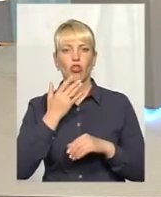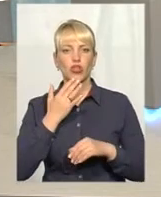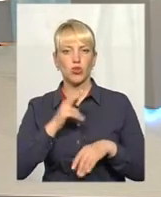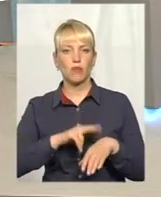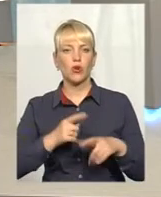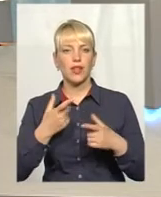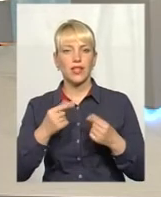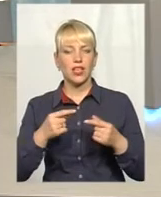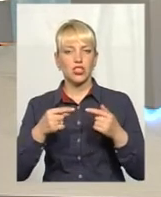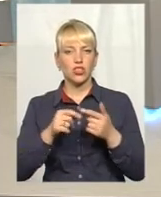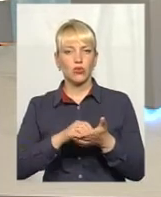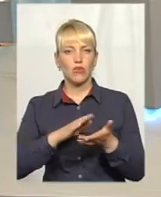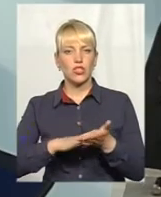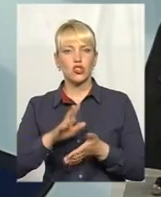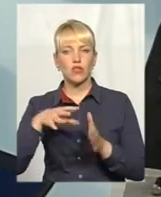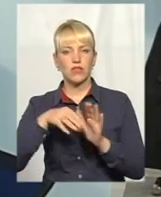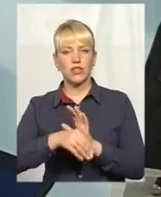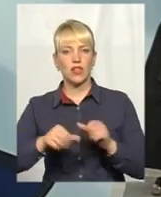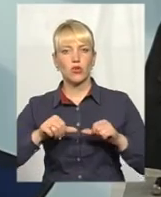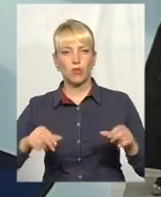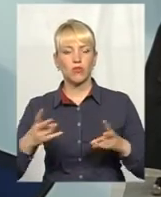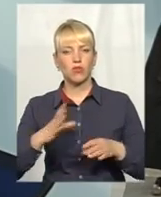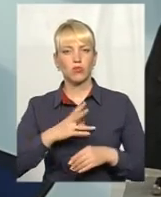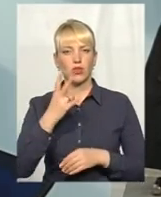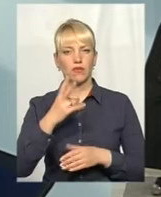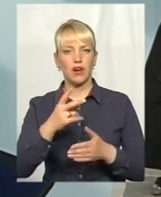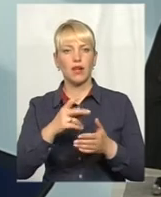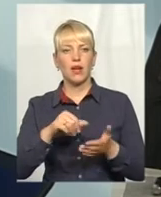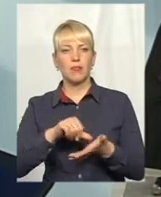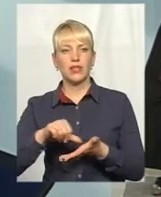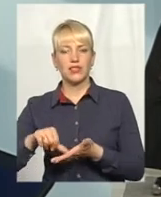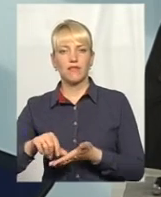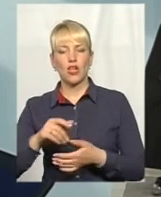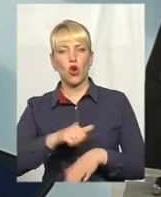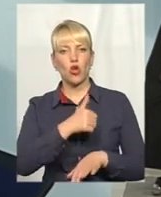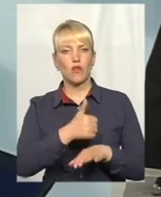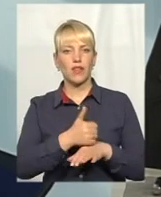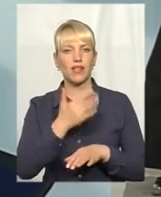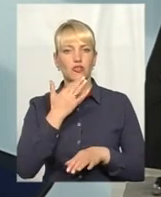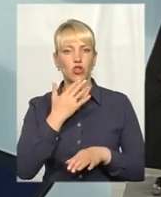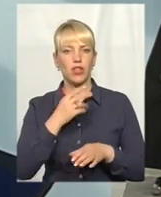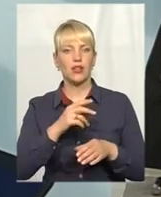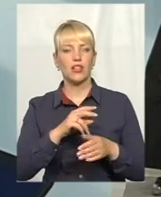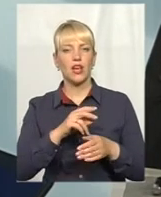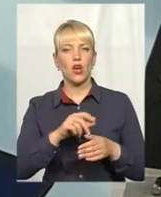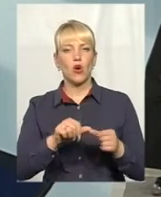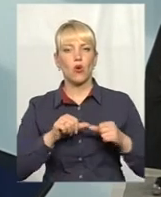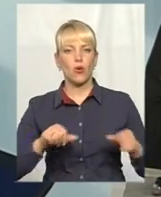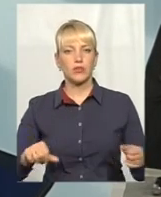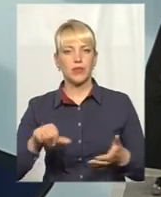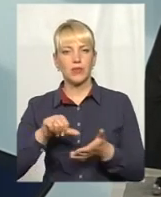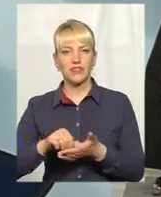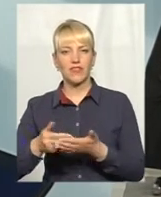чітко визначено, що в складі комісії має бути два представника від голови національної поліції, представник від міністра